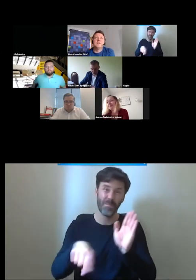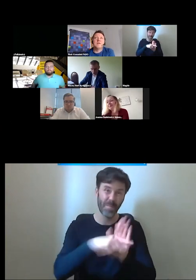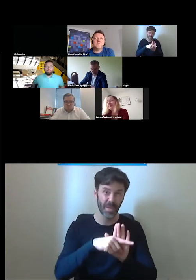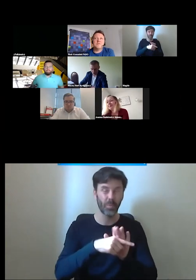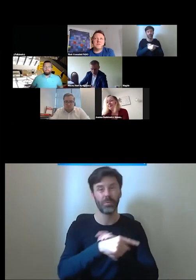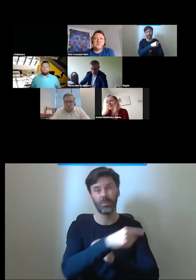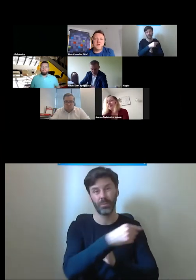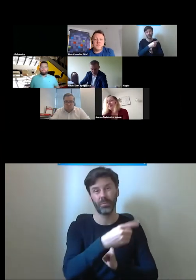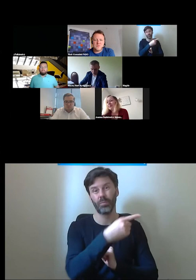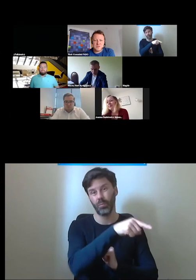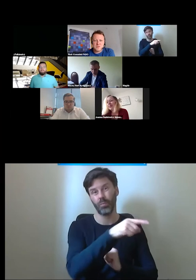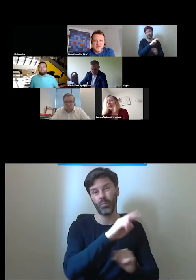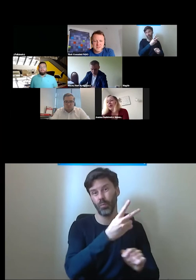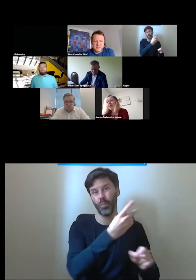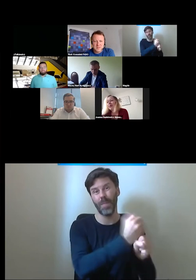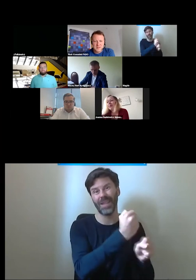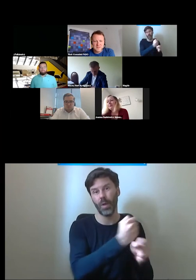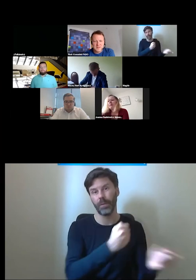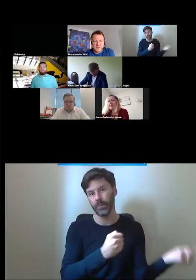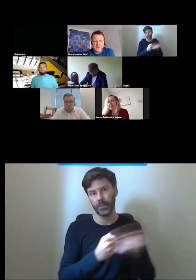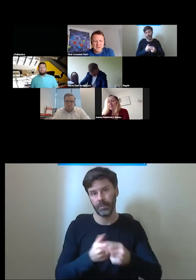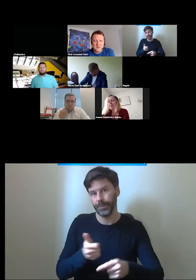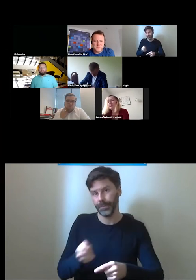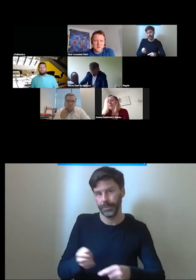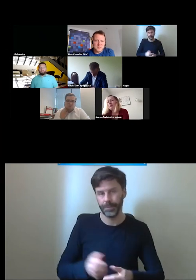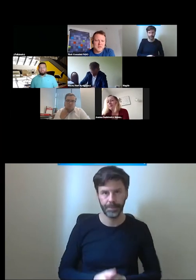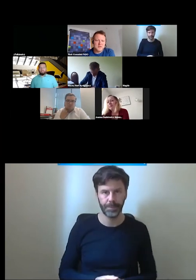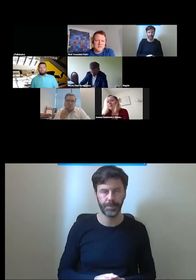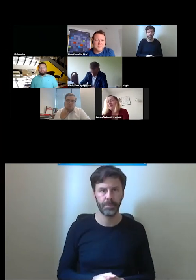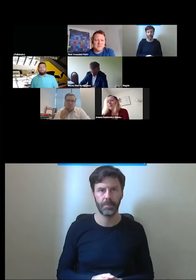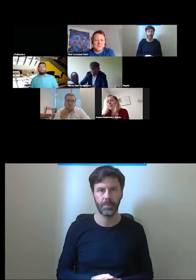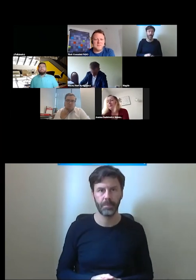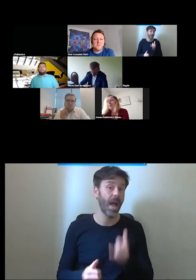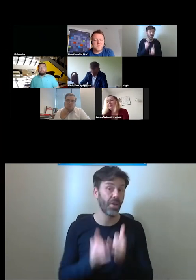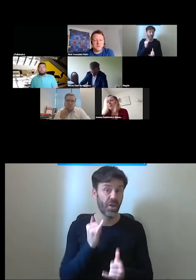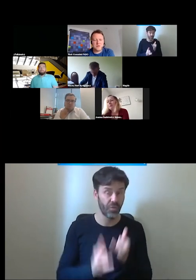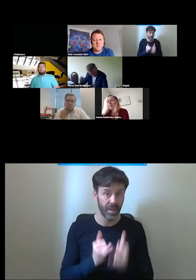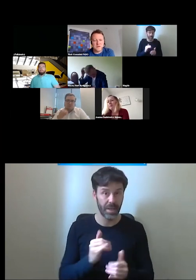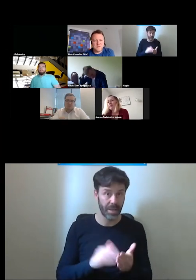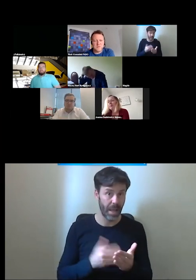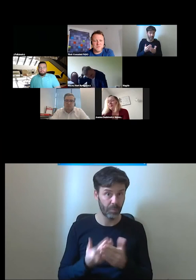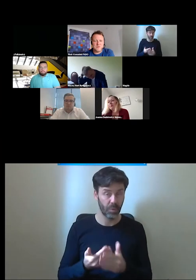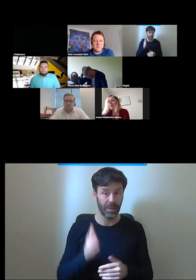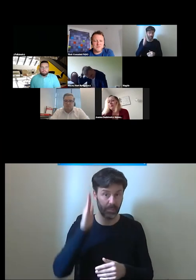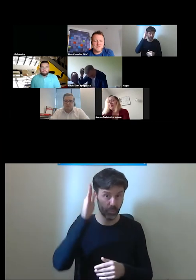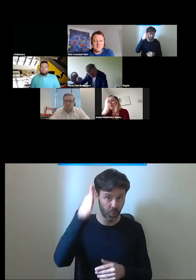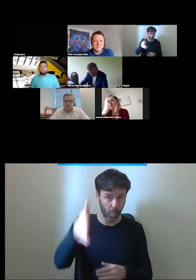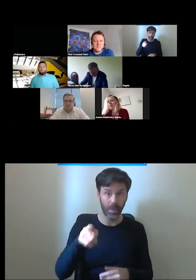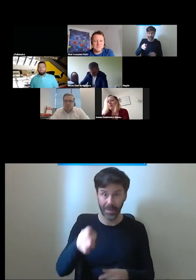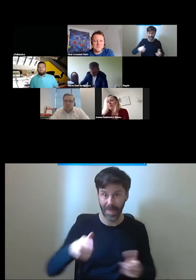no ale wydaje się że docelowo to może się okazać że nawet danie takiego pilota użytkownikowi który